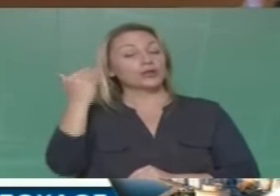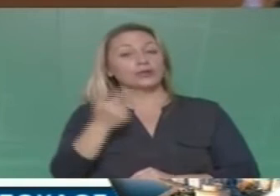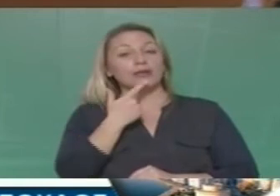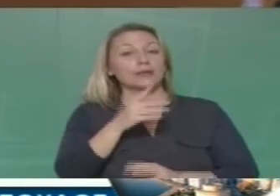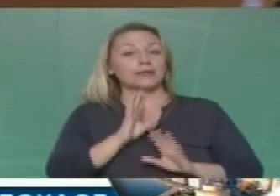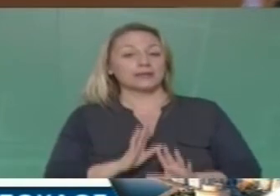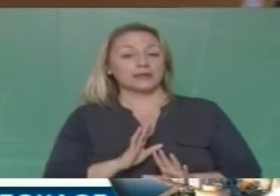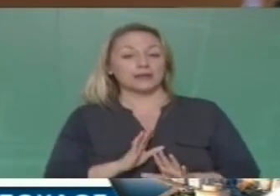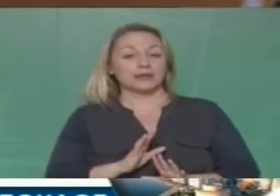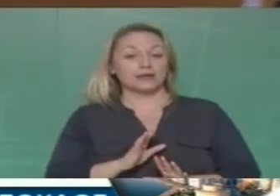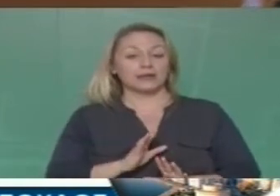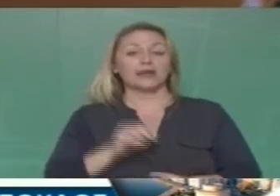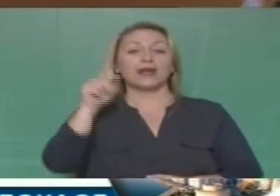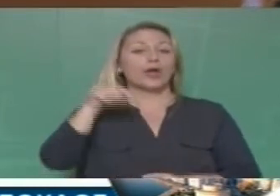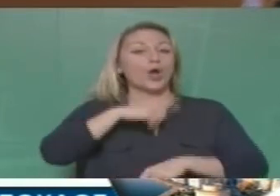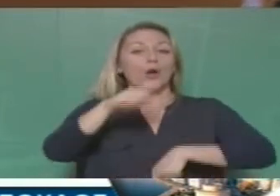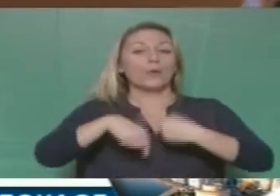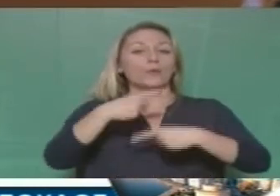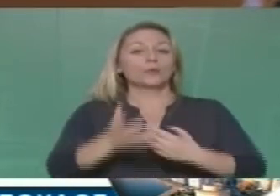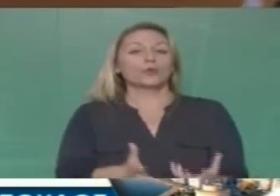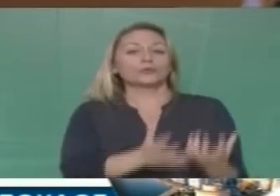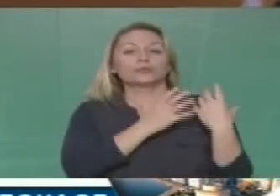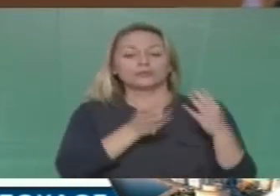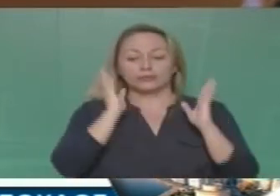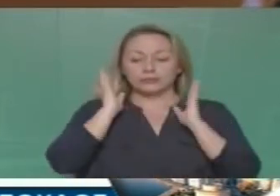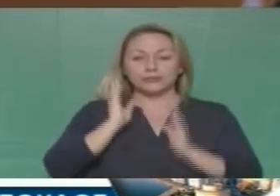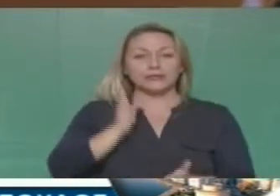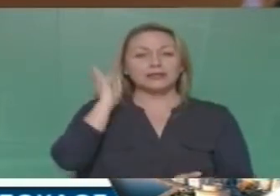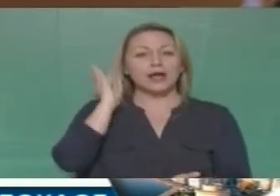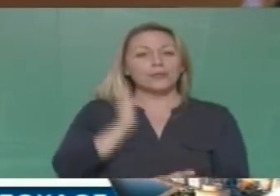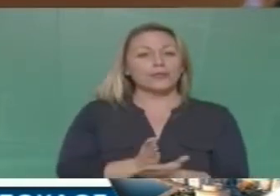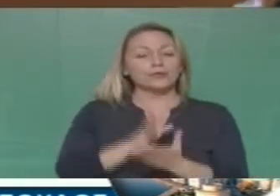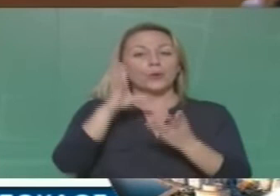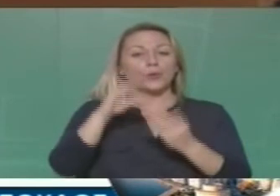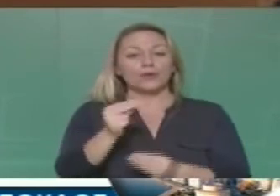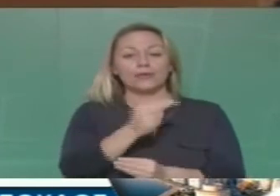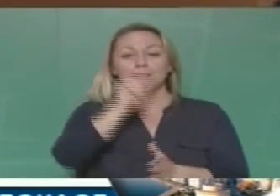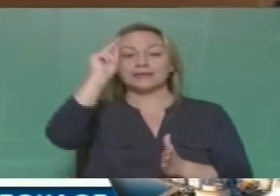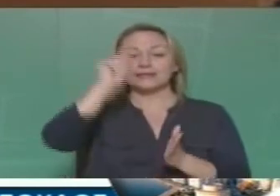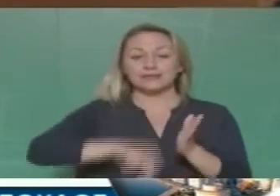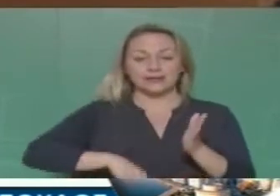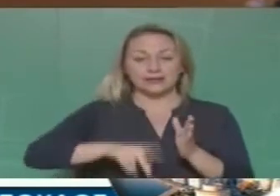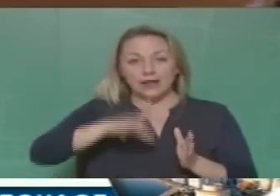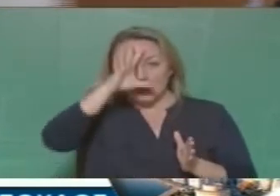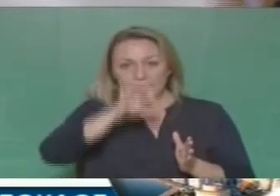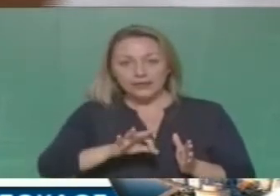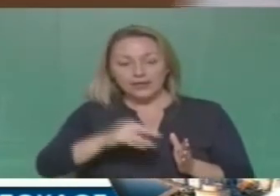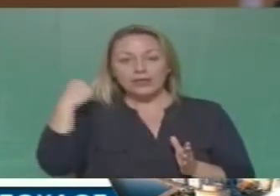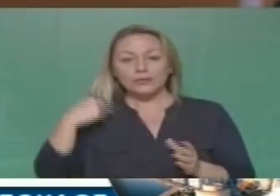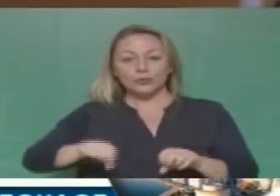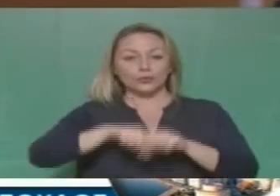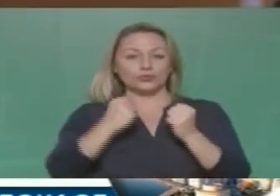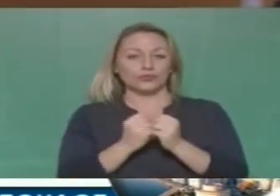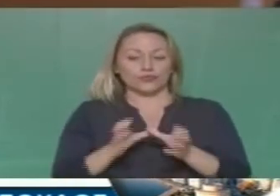ότι το τελικό όργανο, το ανώτερο όργανο που τελικά θα τοποθετηθεί πάνω στα ζητήματα των συμβάσεων αντικειμενικά είναι το Δημοτικό